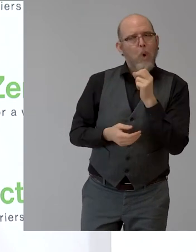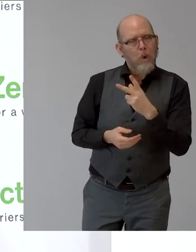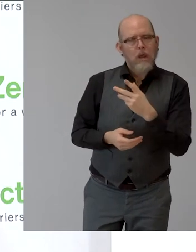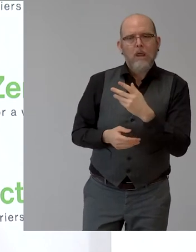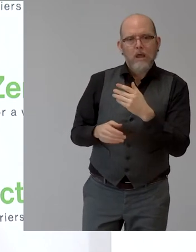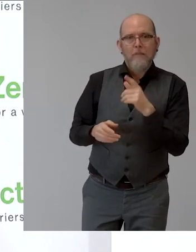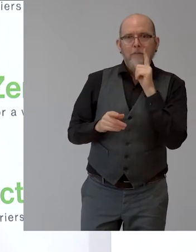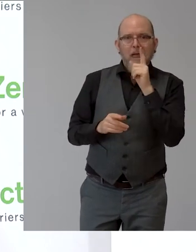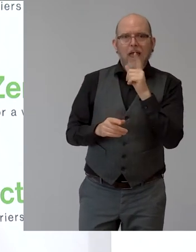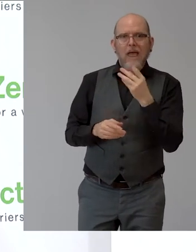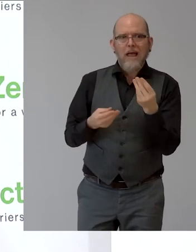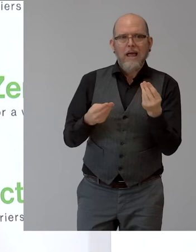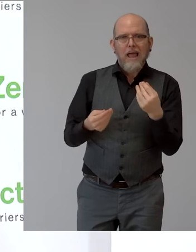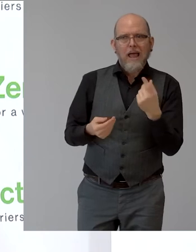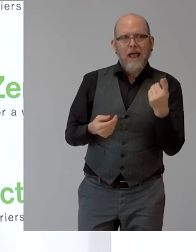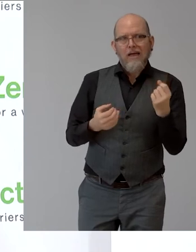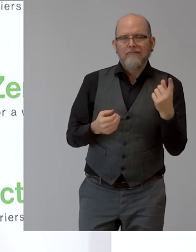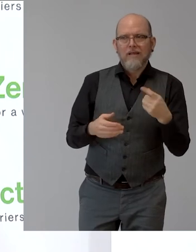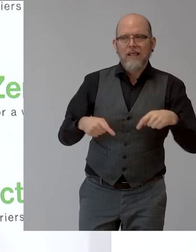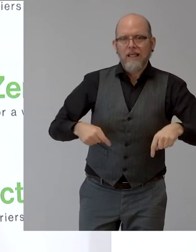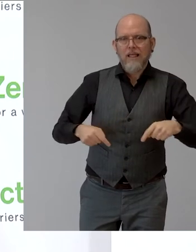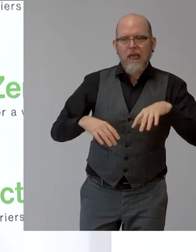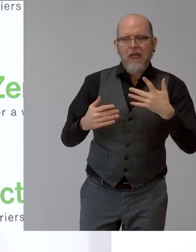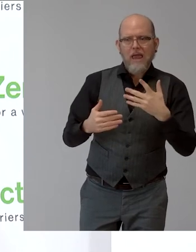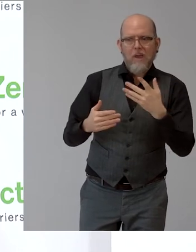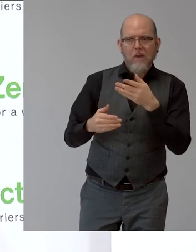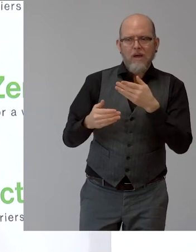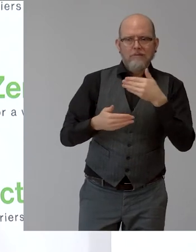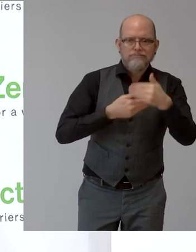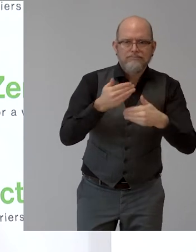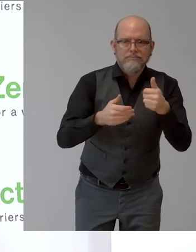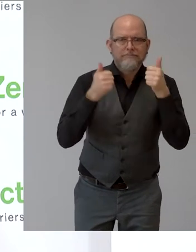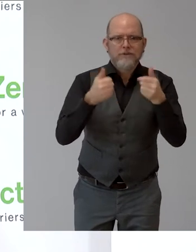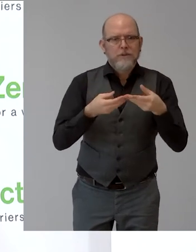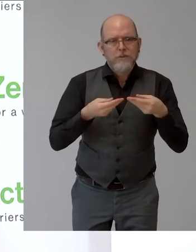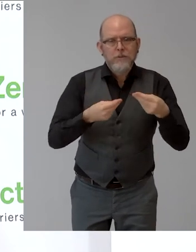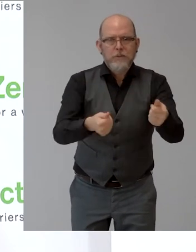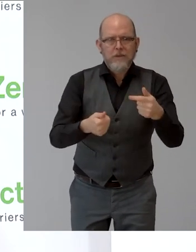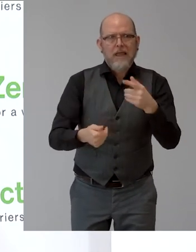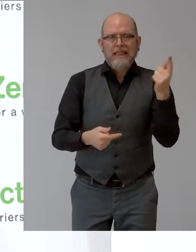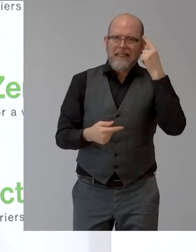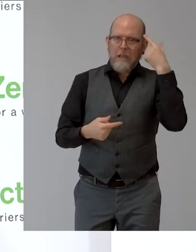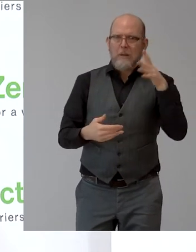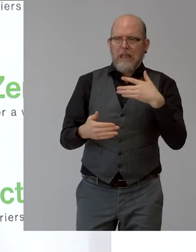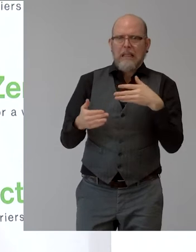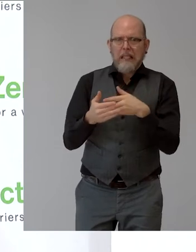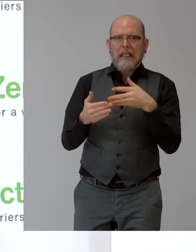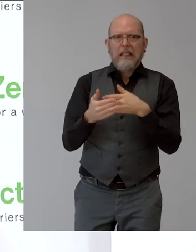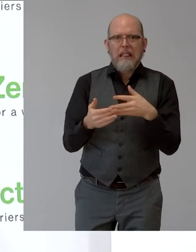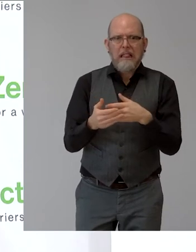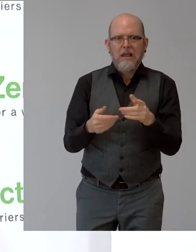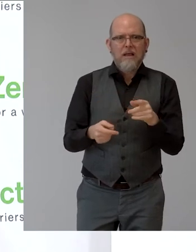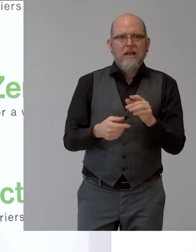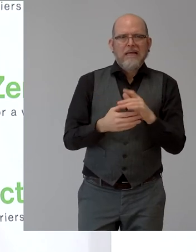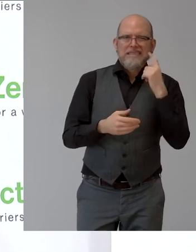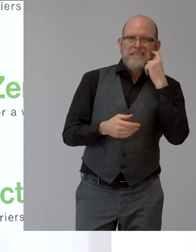vielleicht ein bisschen eine Scheu auch davor haben. Und da wollen wir genau in diese Lücke mit diesem Betriebsservice hineinstoßen. Wir wollen